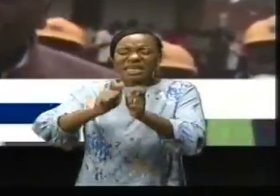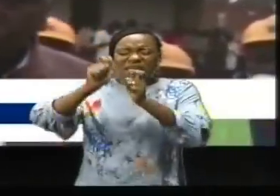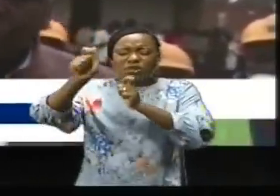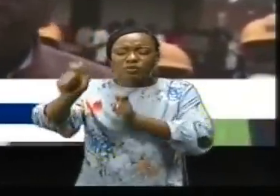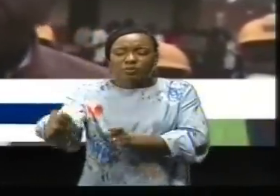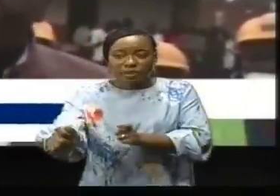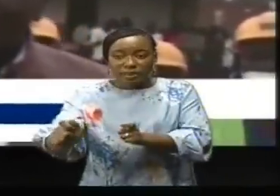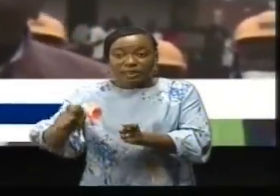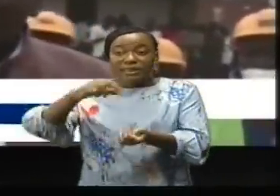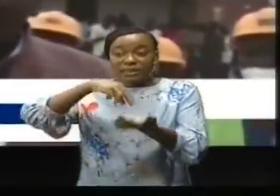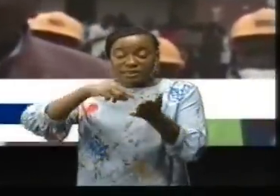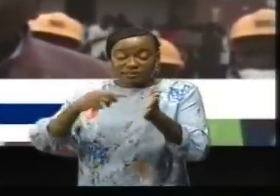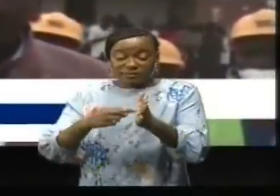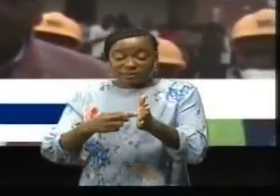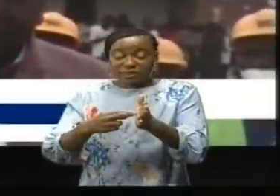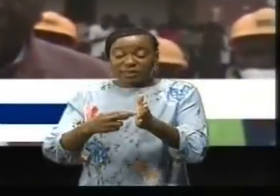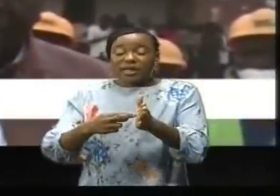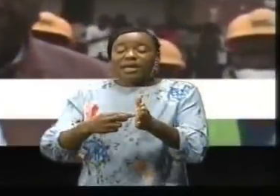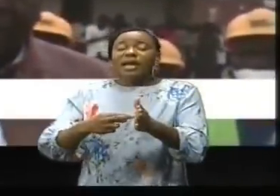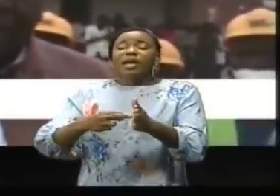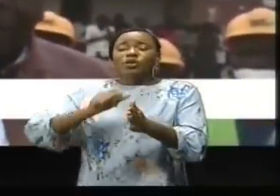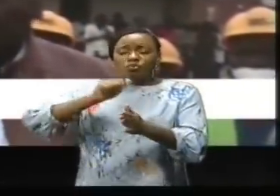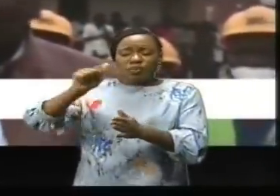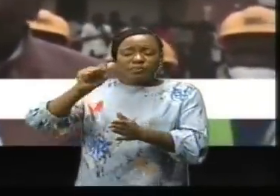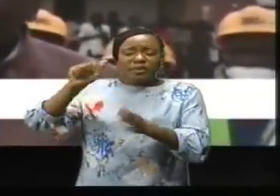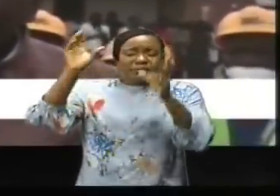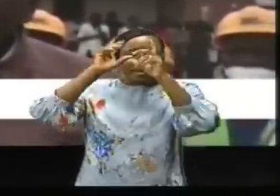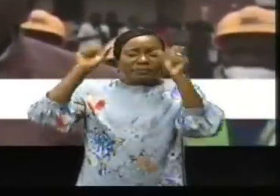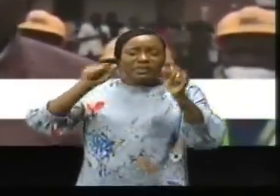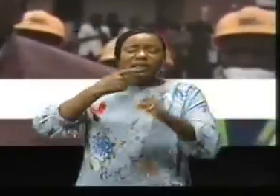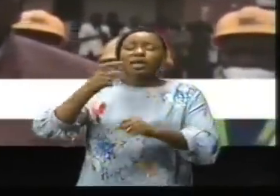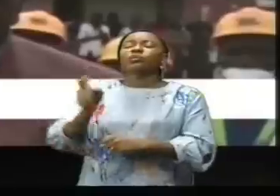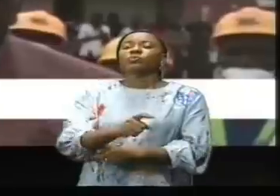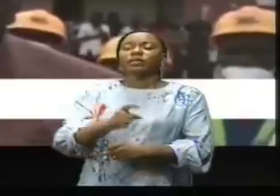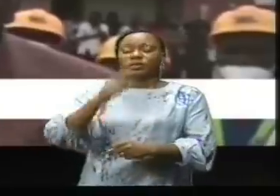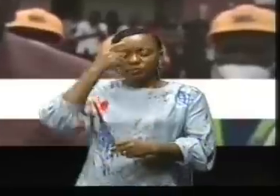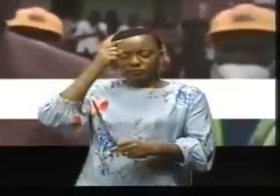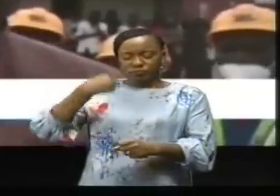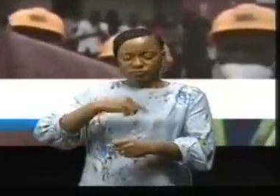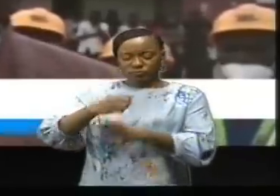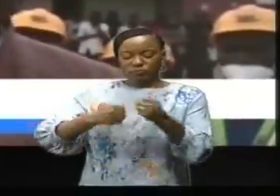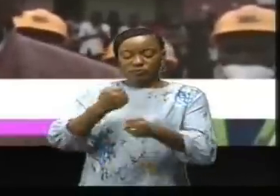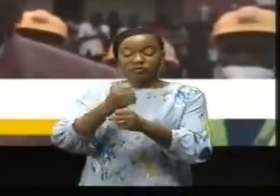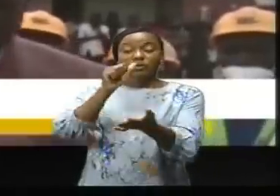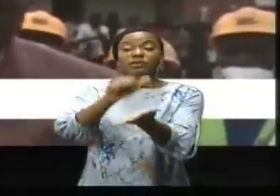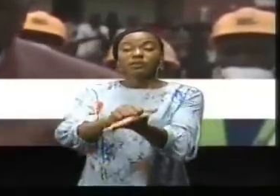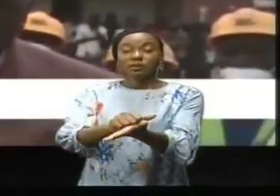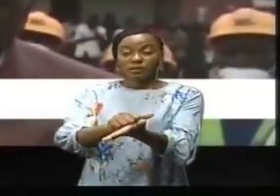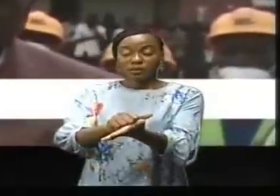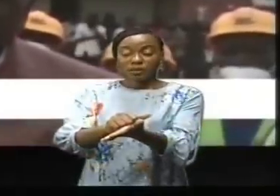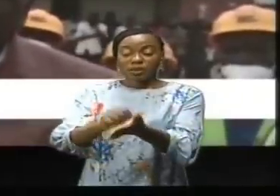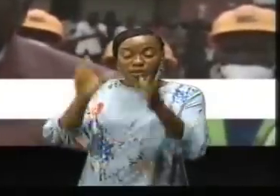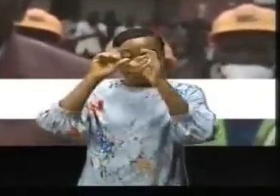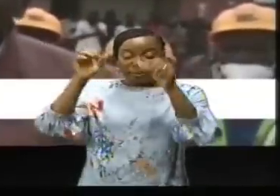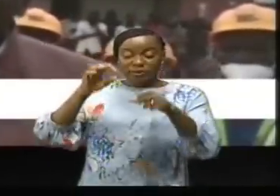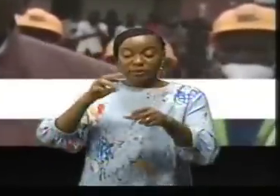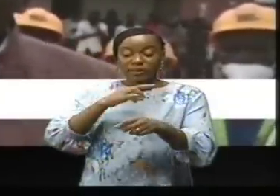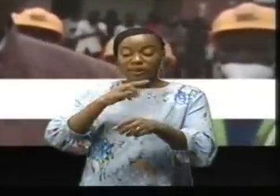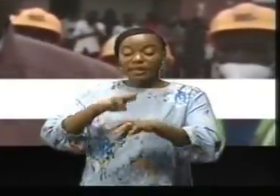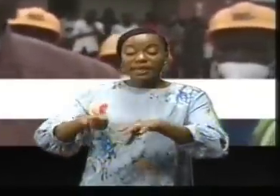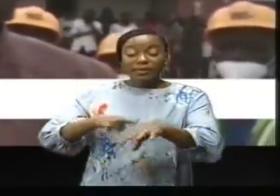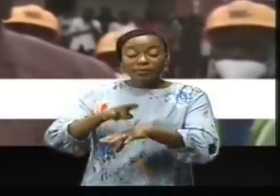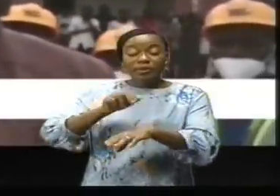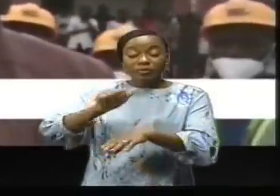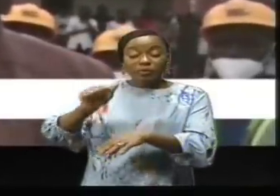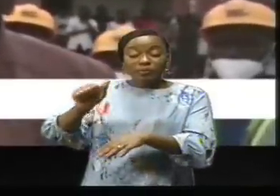été annoncée par son excellence en tant que Lix-Chisekédi. Le président de la République, c'est